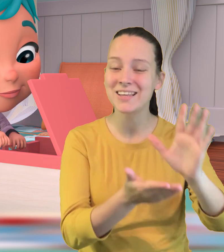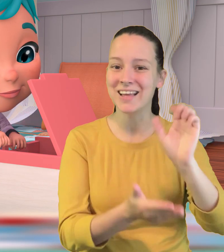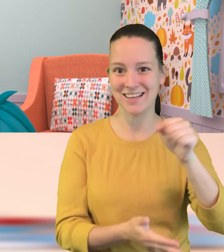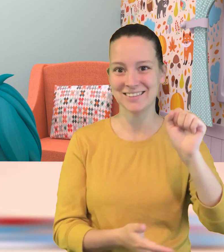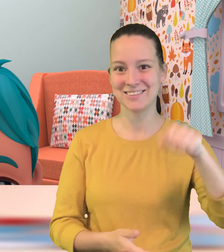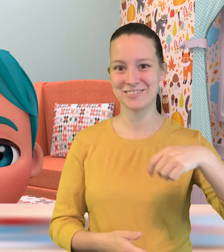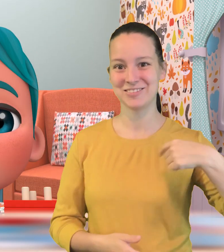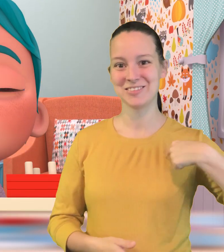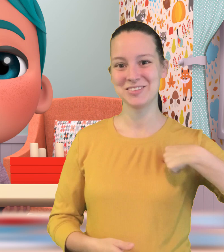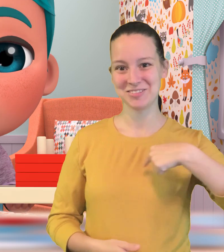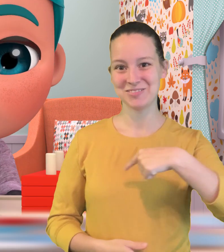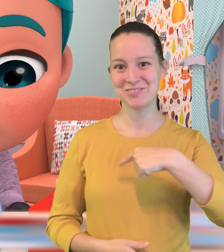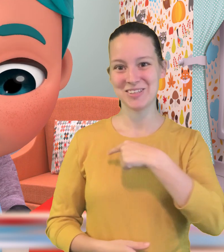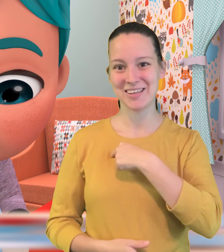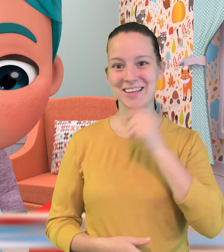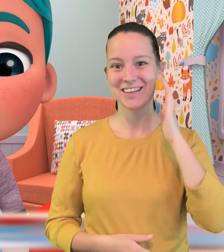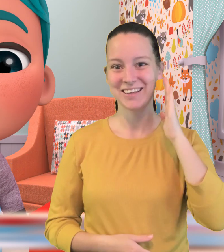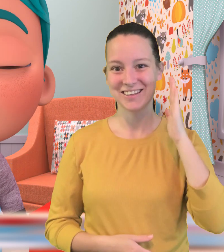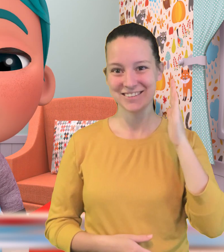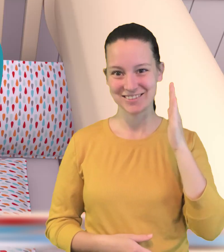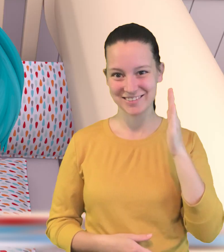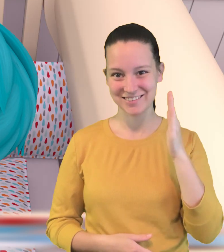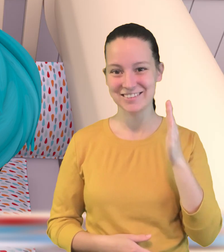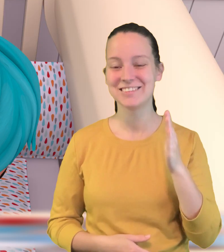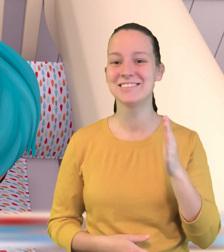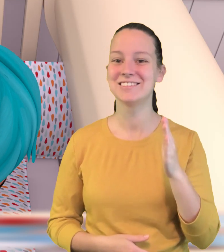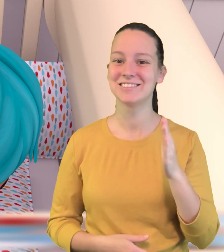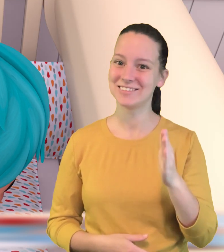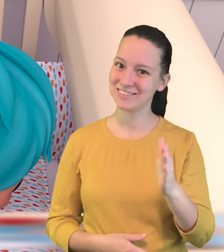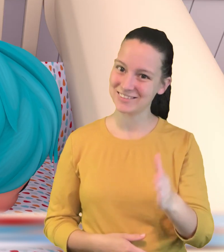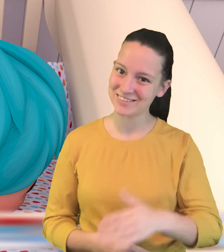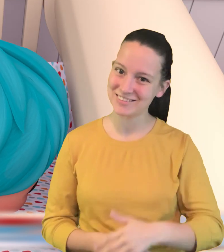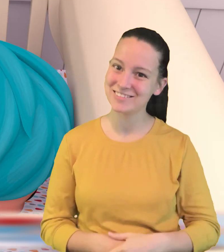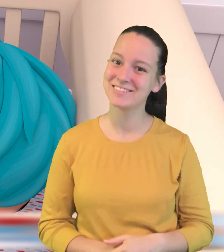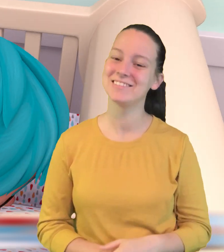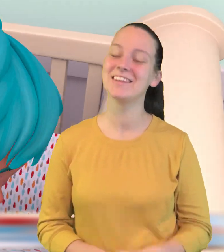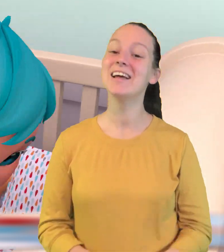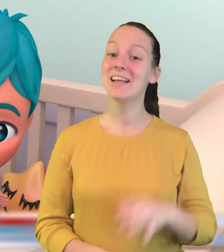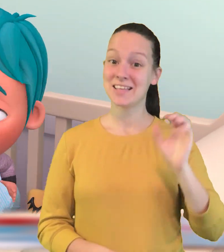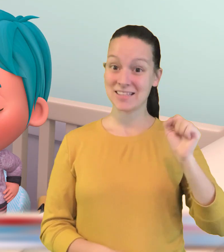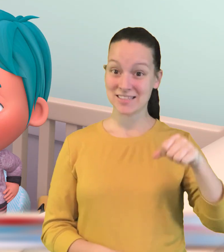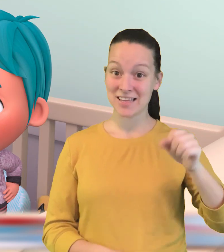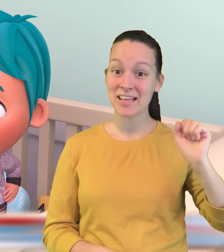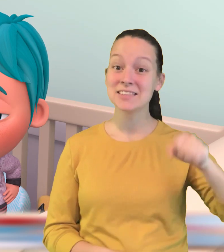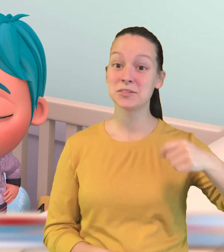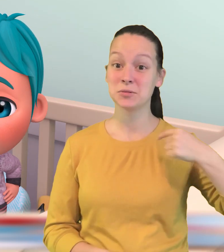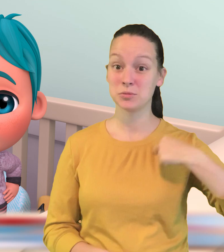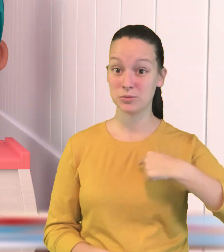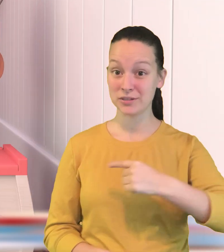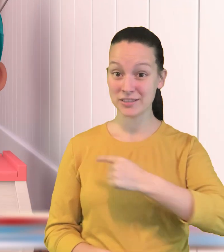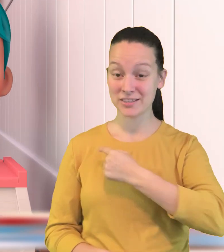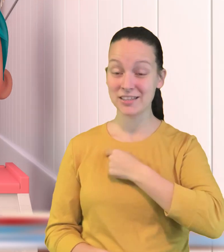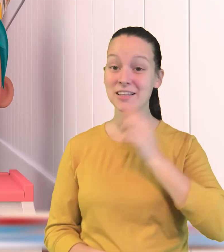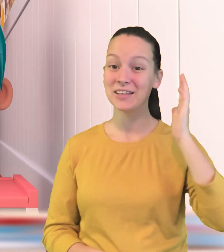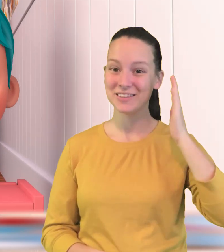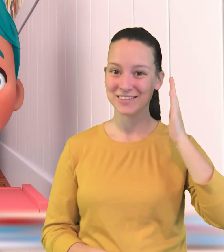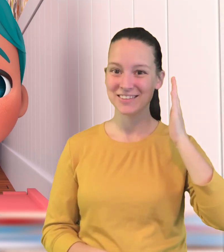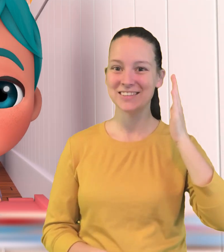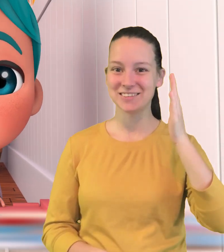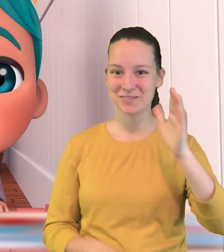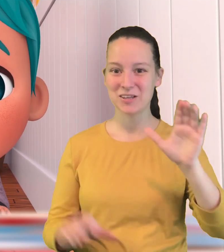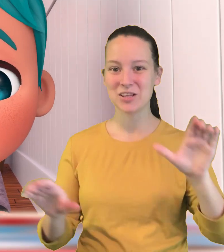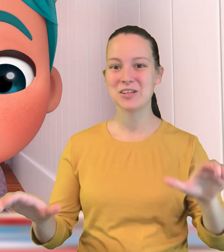auf Ja, das världen wir tun Ja,